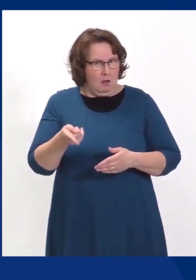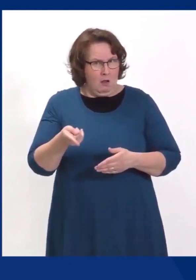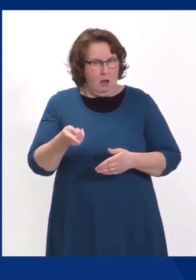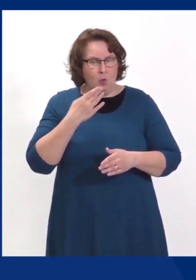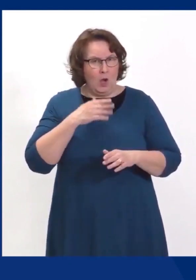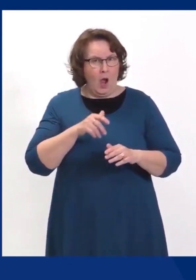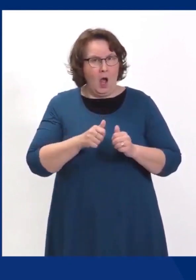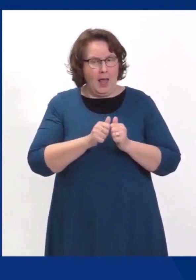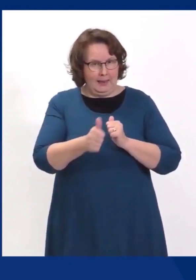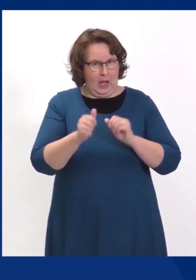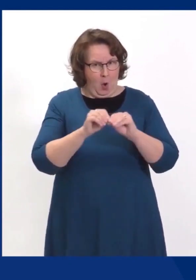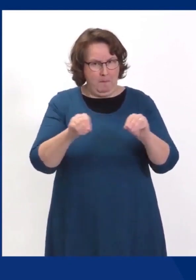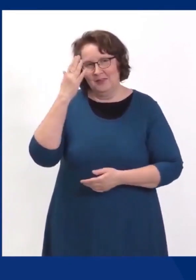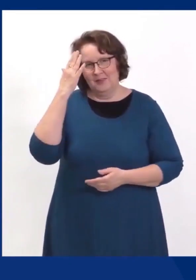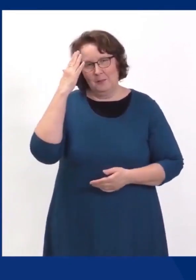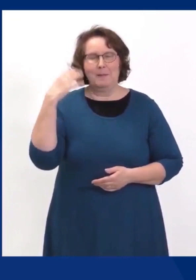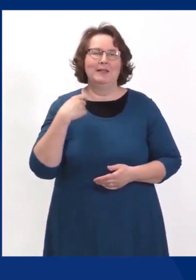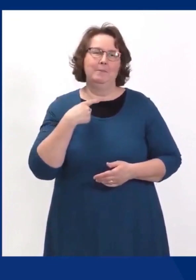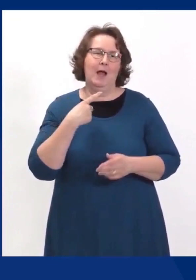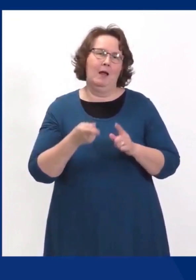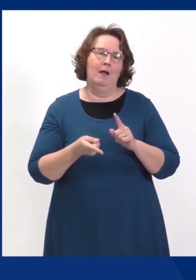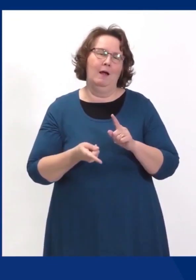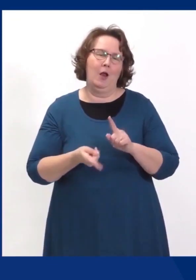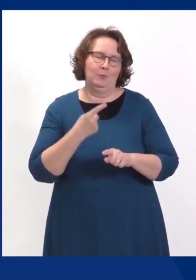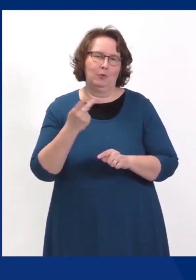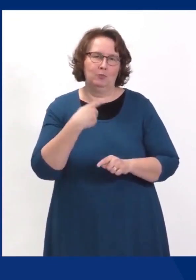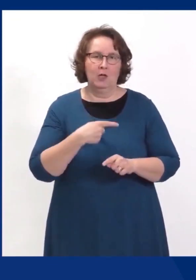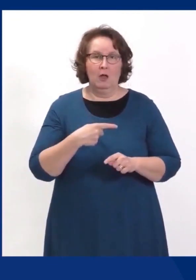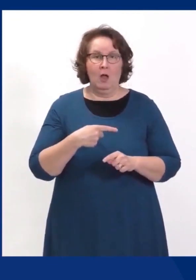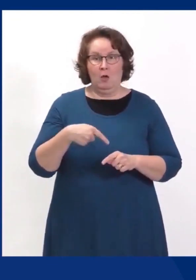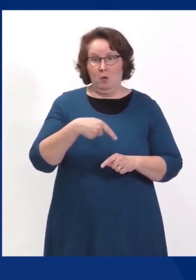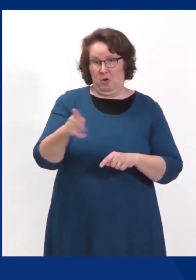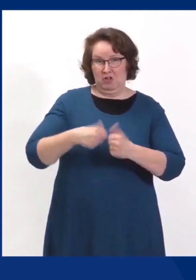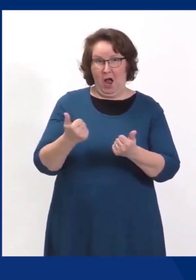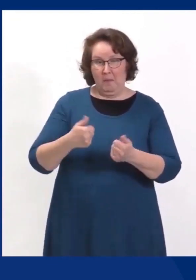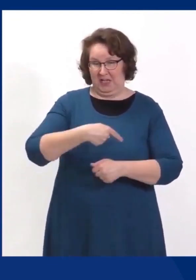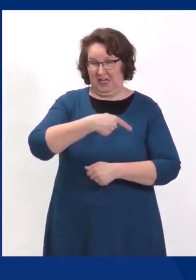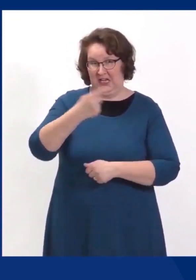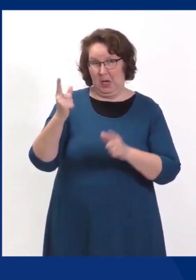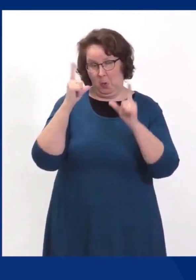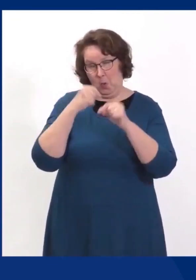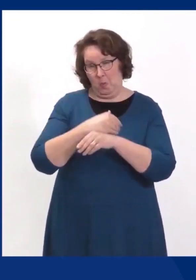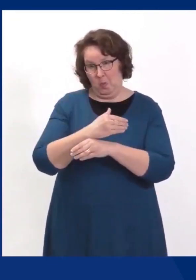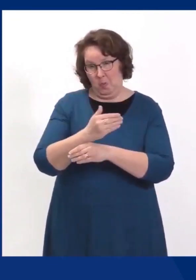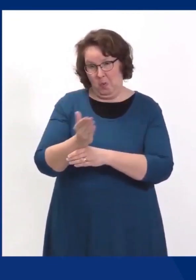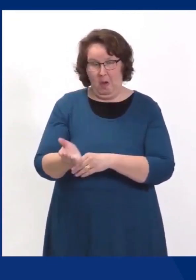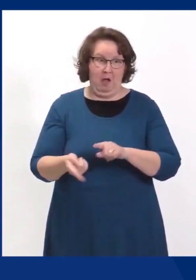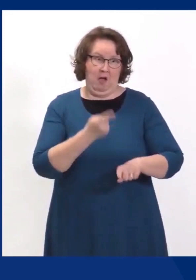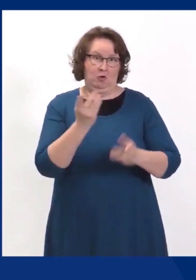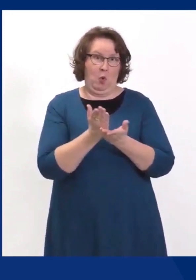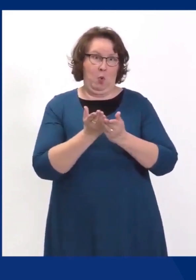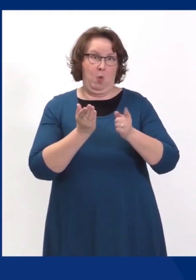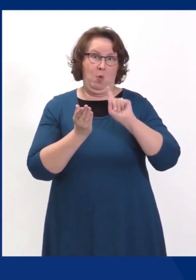nukkua aamulla pidempään kuin toiset? Tietenkään se ei ole reilua, että toiset saa nukkua pidempään kuin toiset ja toisilla alkaa